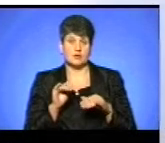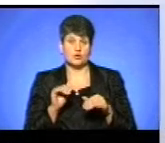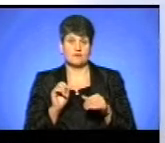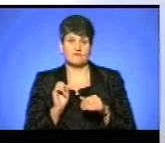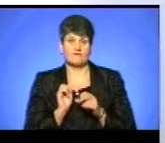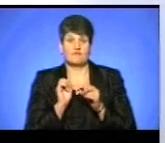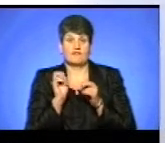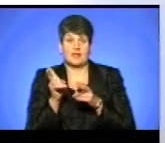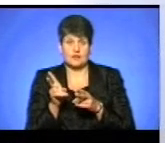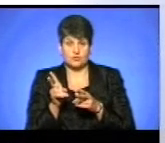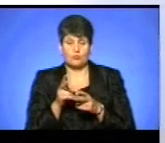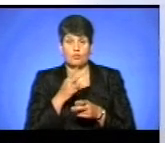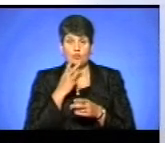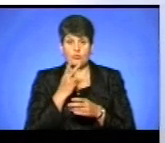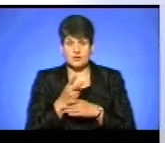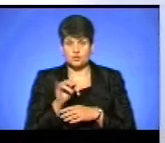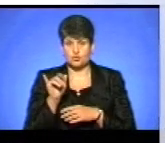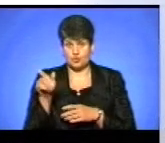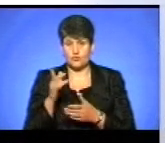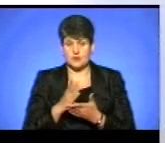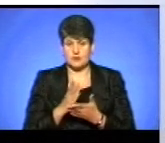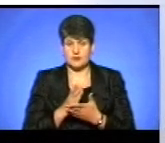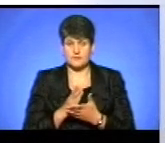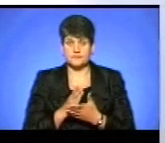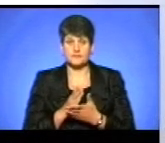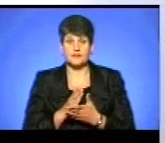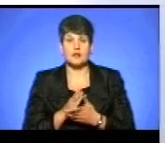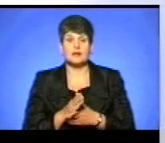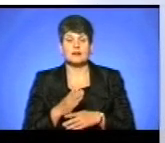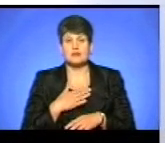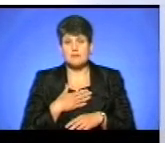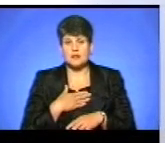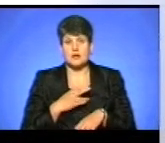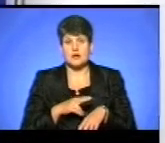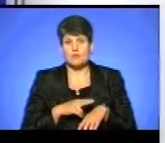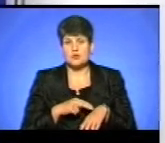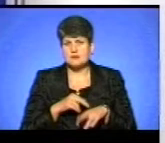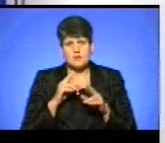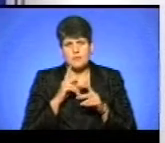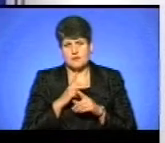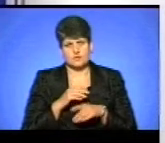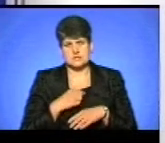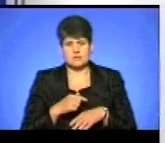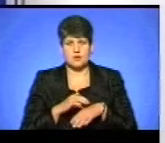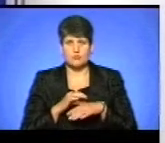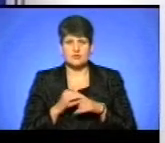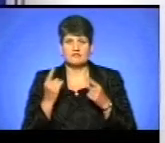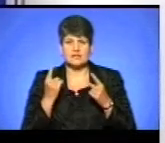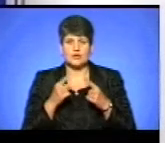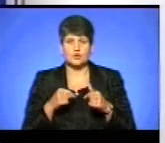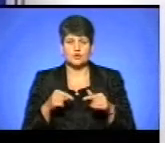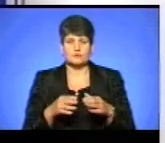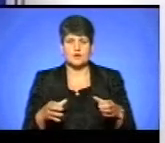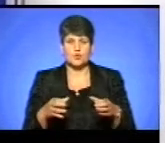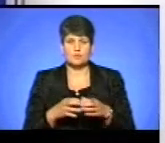паркан, тому що побачили, що він у нього є. Тобто, як на мене, поліція трошки неправильно себе поводить, що така велико організована